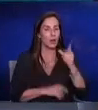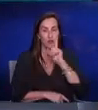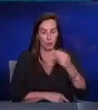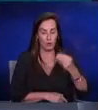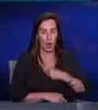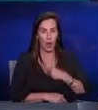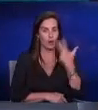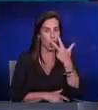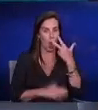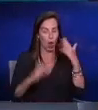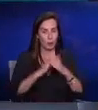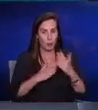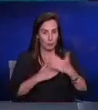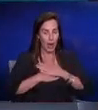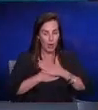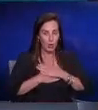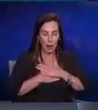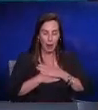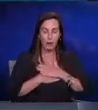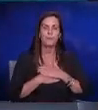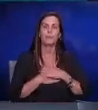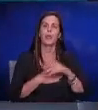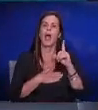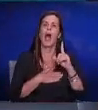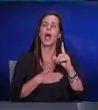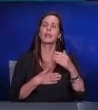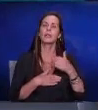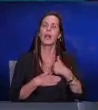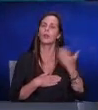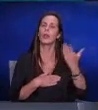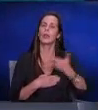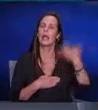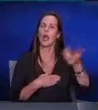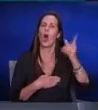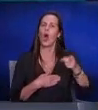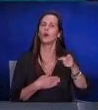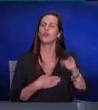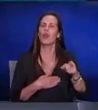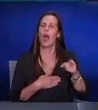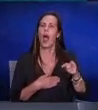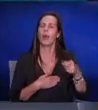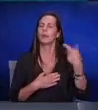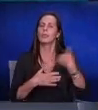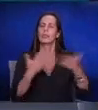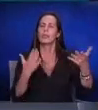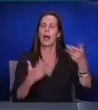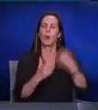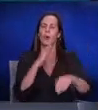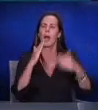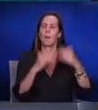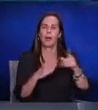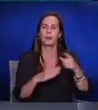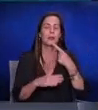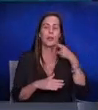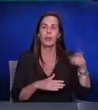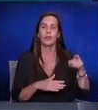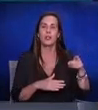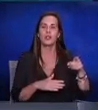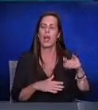הדירות על שמך אז אנחנו נעניש אותך נגיד שאת זולה לדירות לצעירים נגיד שאת ספקולנטית